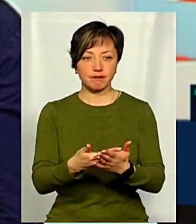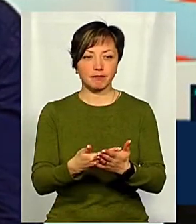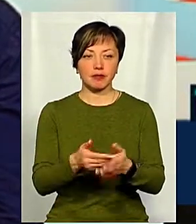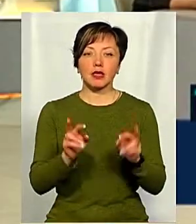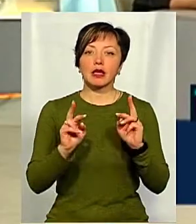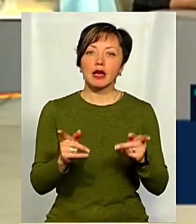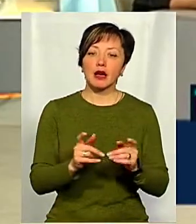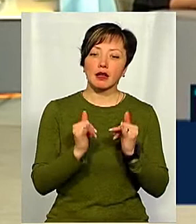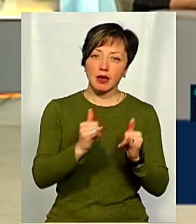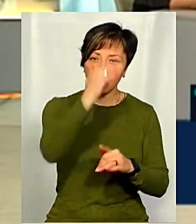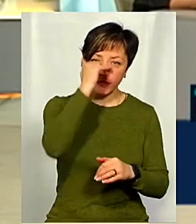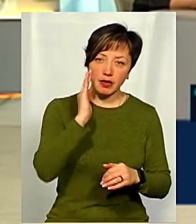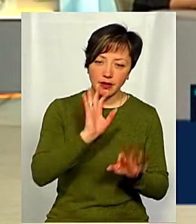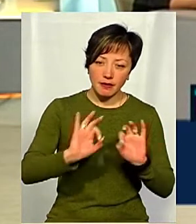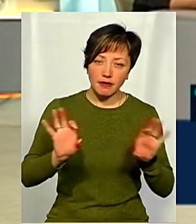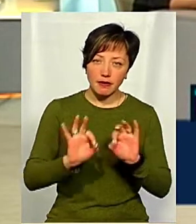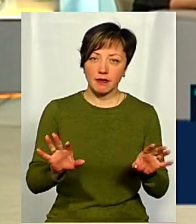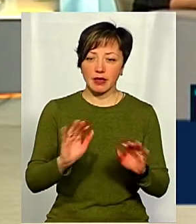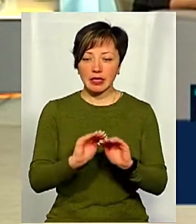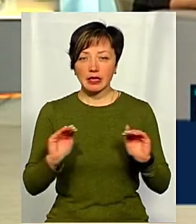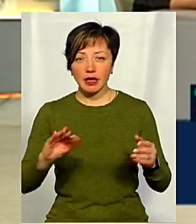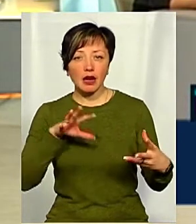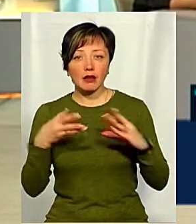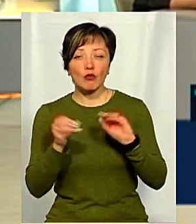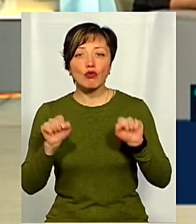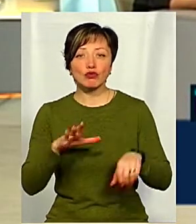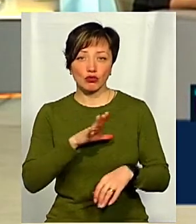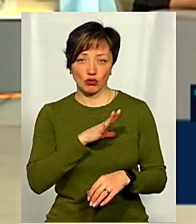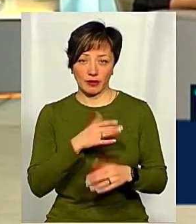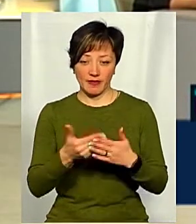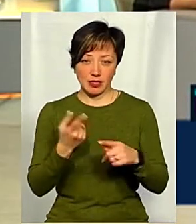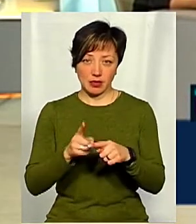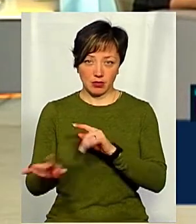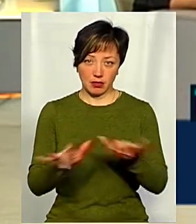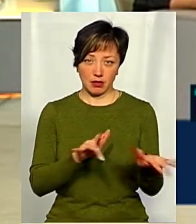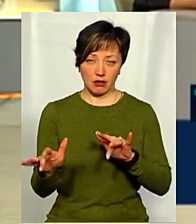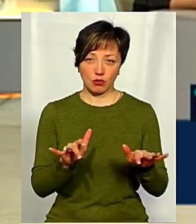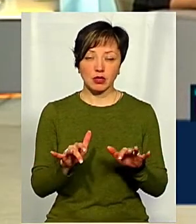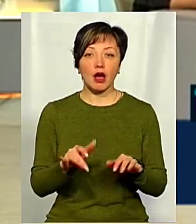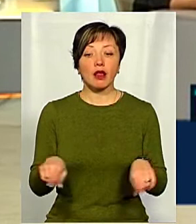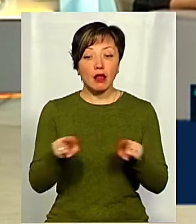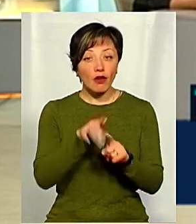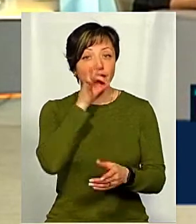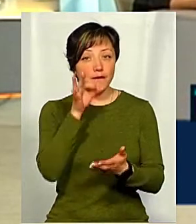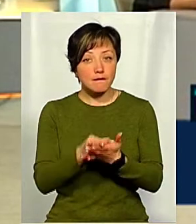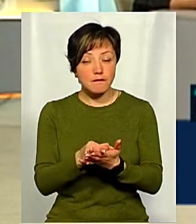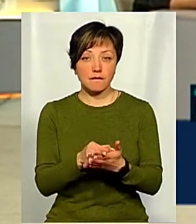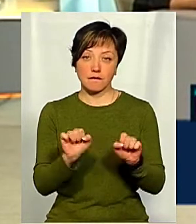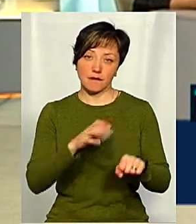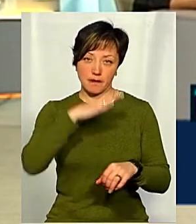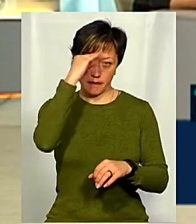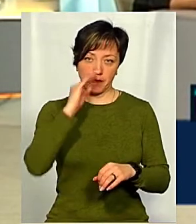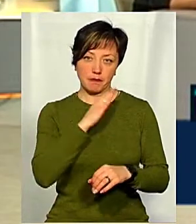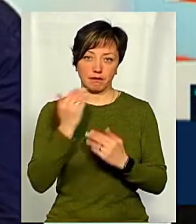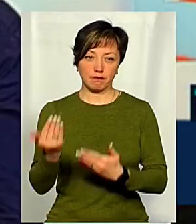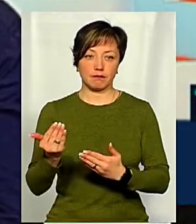як для батьків, так і для підлітків, про ті наслідки, які можуть відбуватися, а також про відповідальність, яку можуть нести